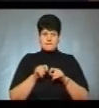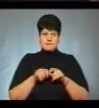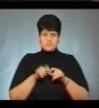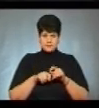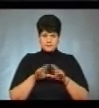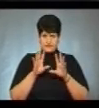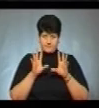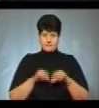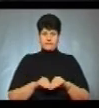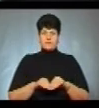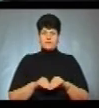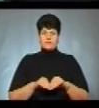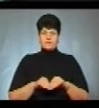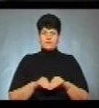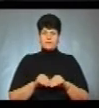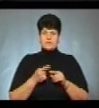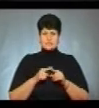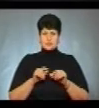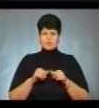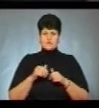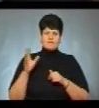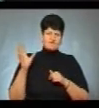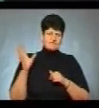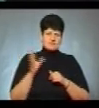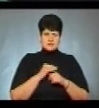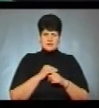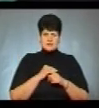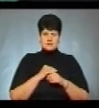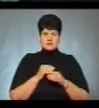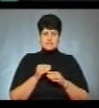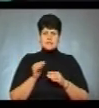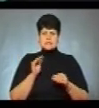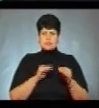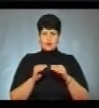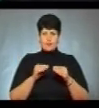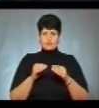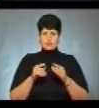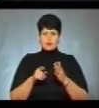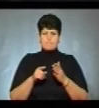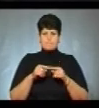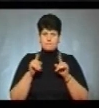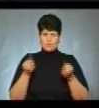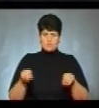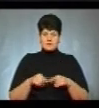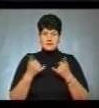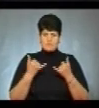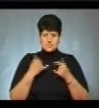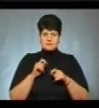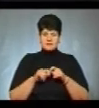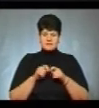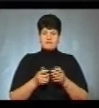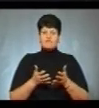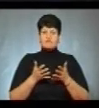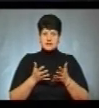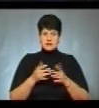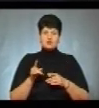цієї комісії всі запаковані бюлетні. При теперішній перевірці вияснилося,